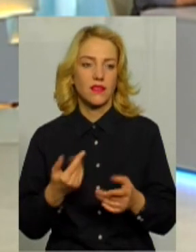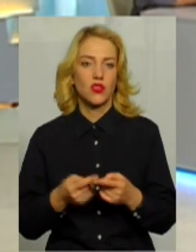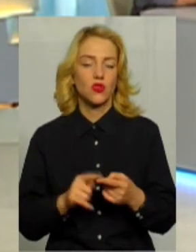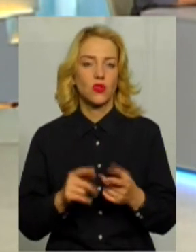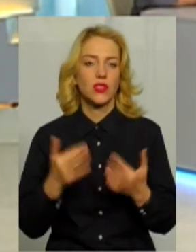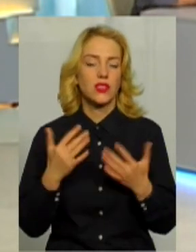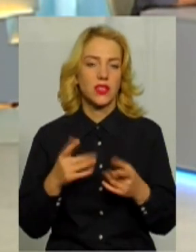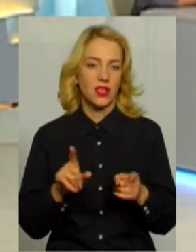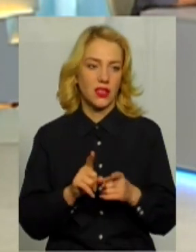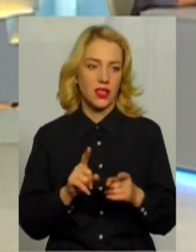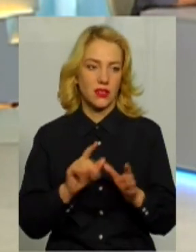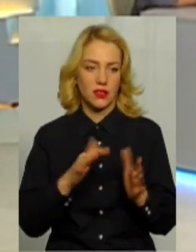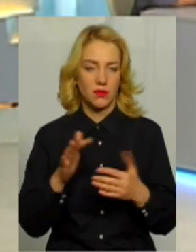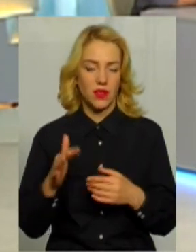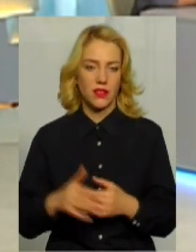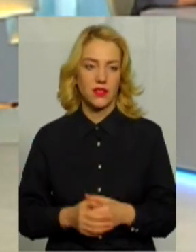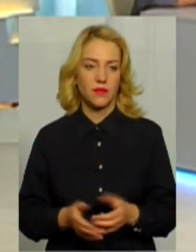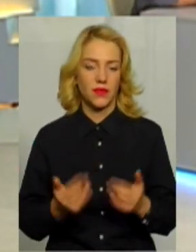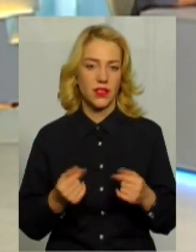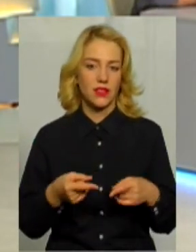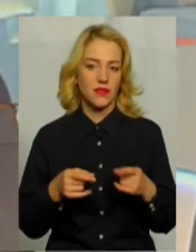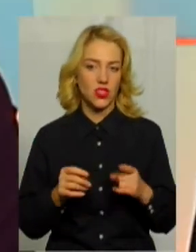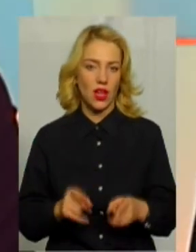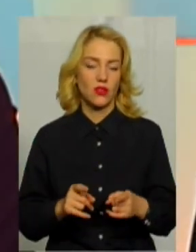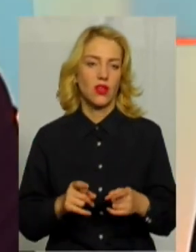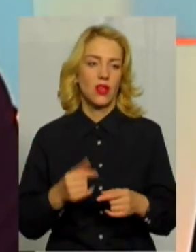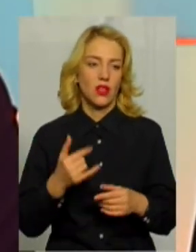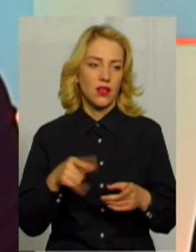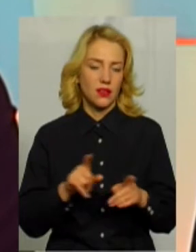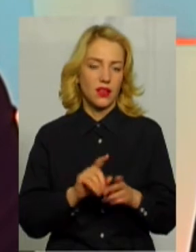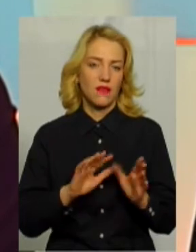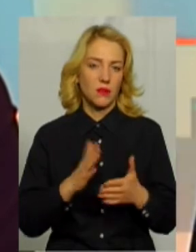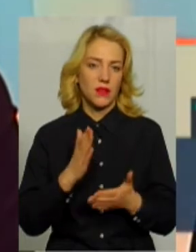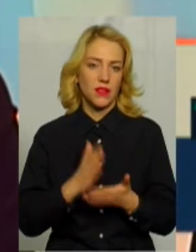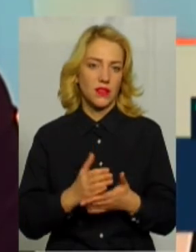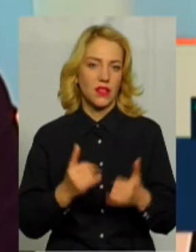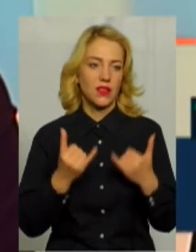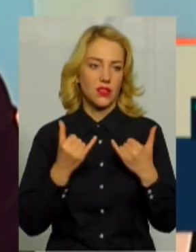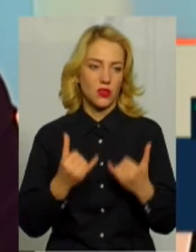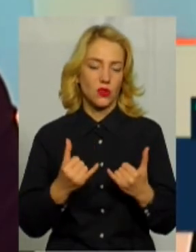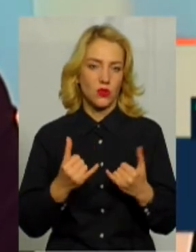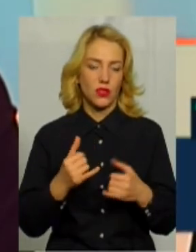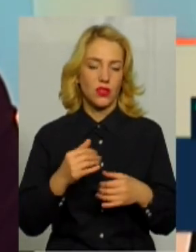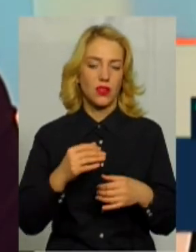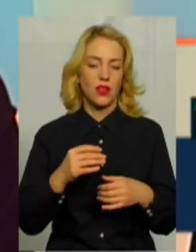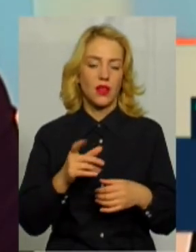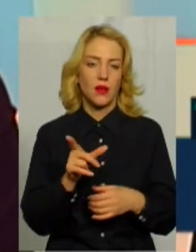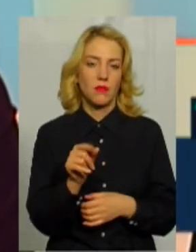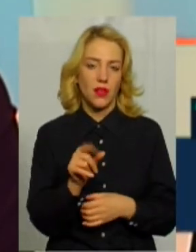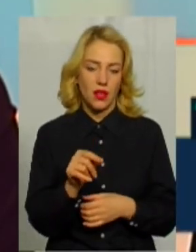наскільки часто таке відбувається? Так, звичайно, такі випадки є. Сьогодні подружжя або